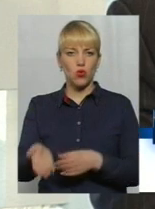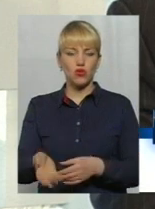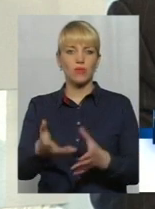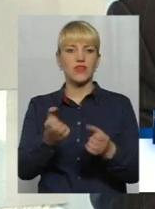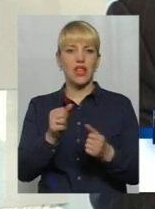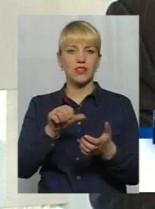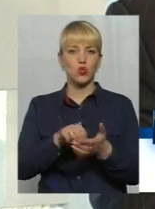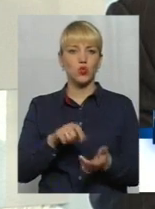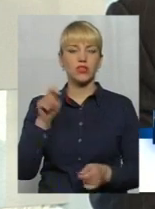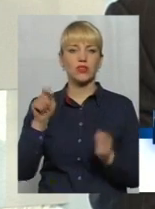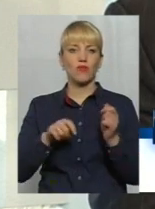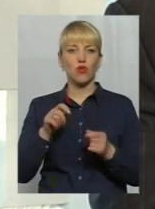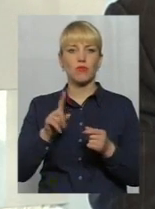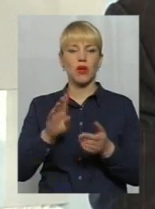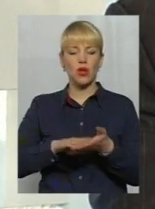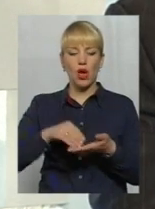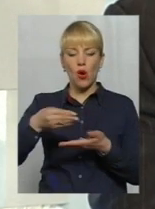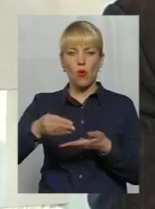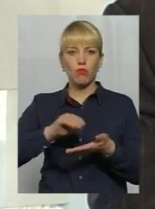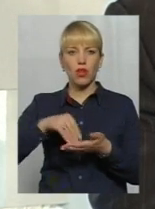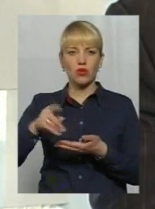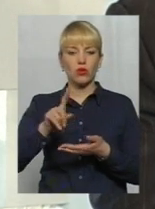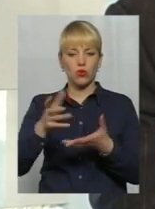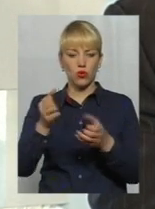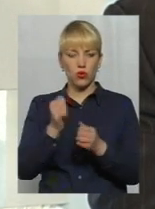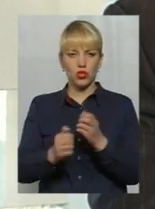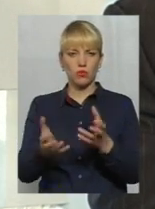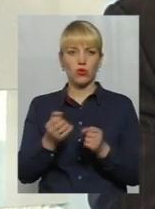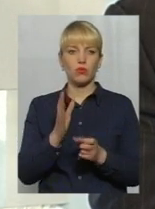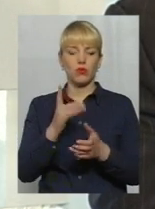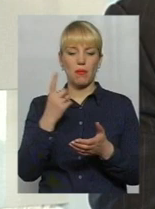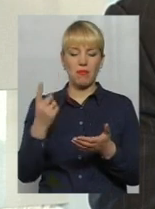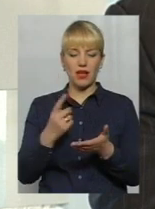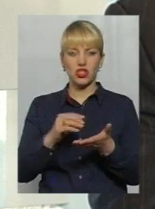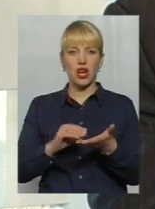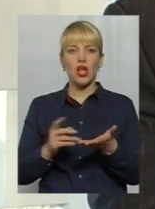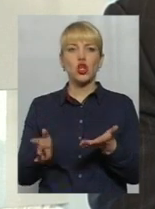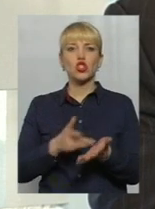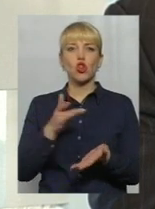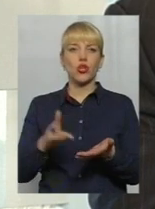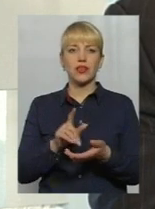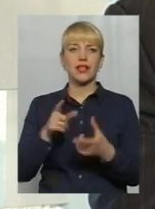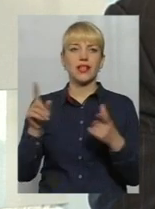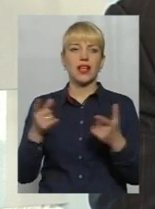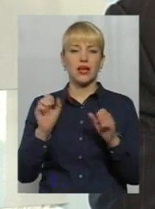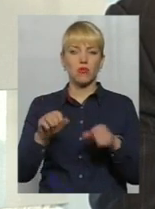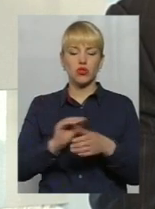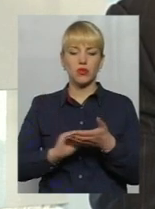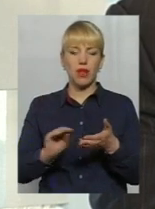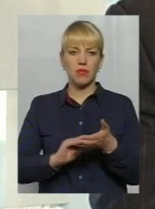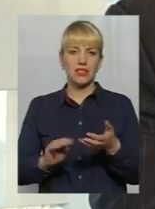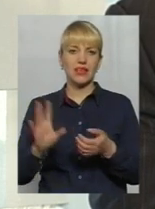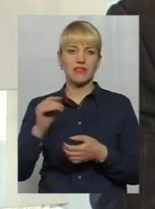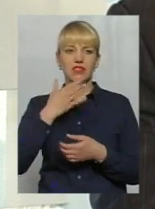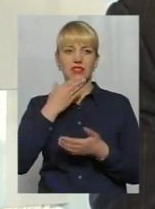І в блокноті, який кожен получи, буде перша сторінка, на якій можна буде написати всі свої зауваження і всі свої